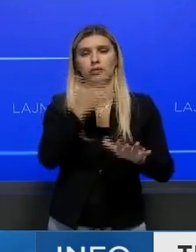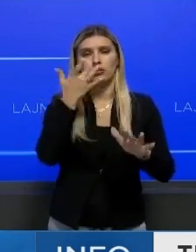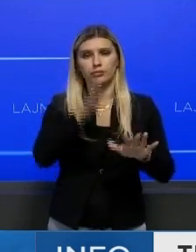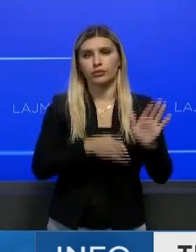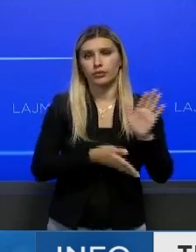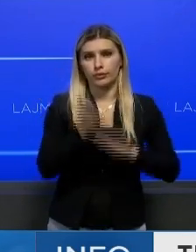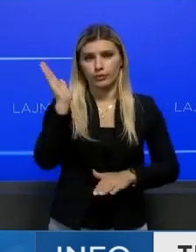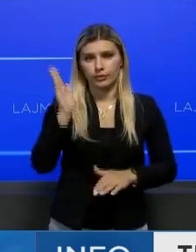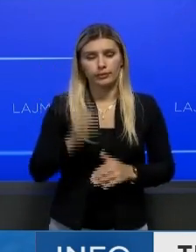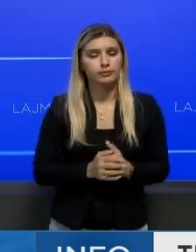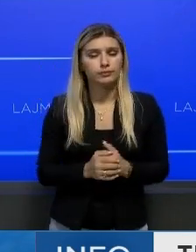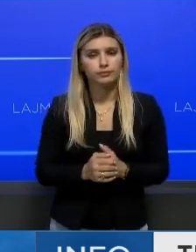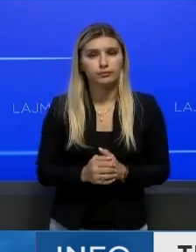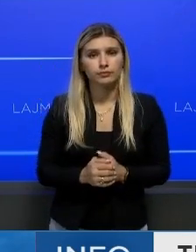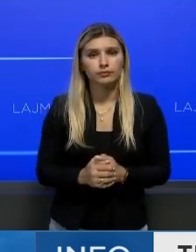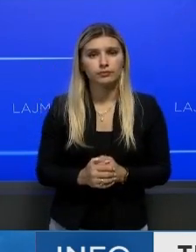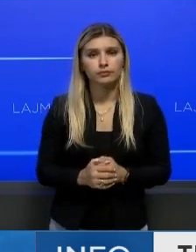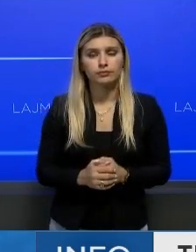në rezidincën e ti.